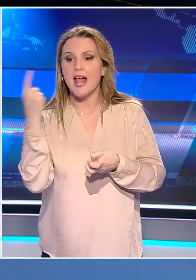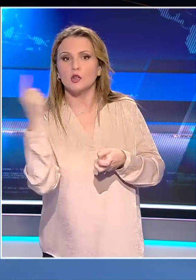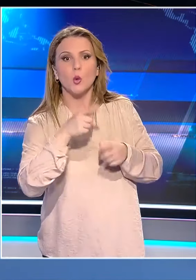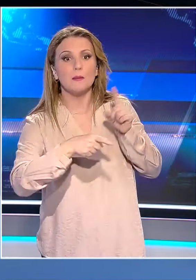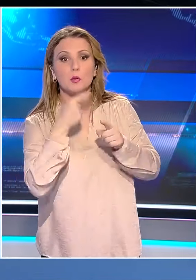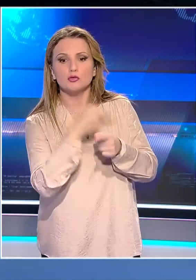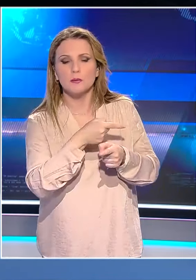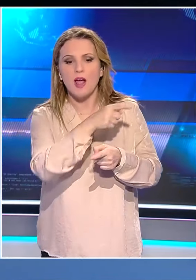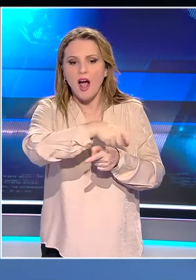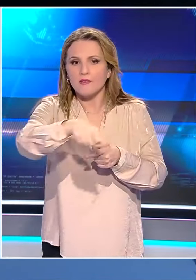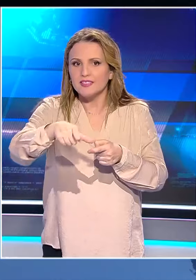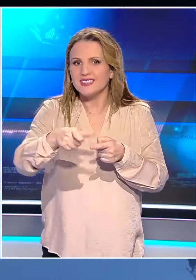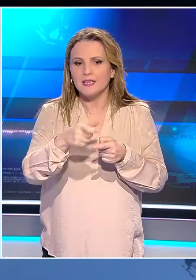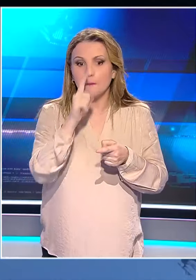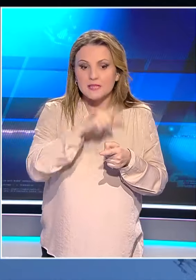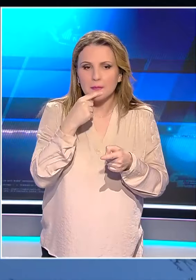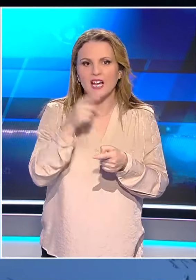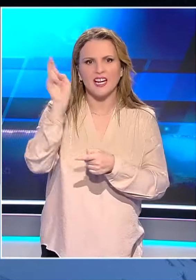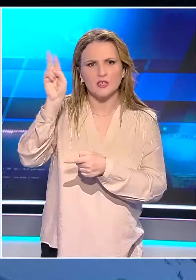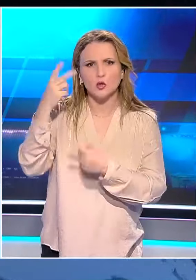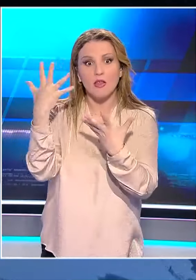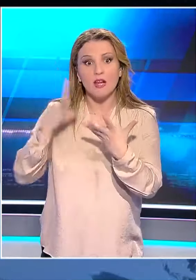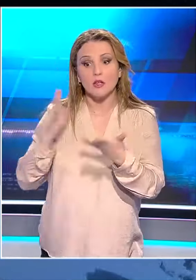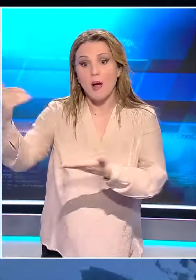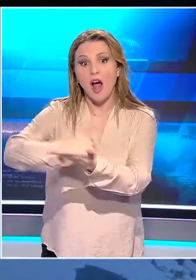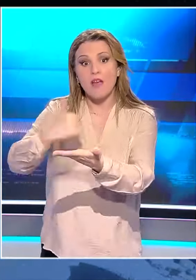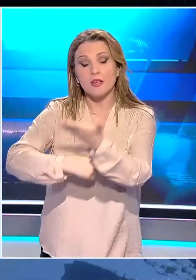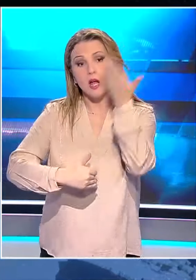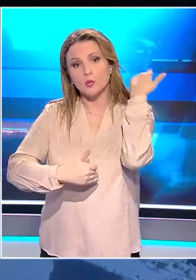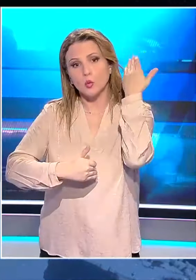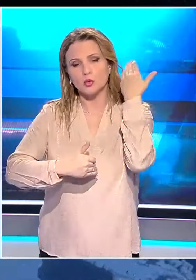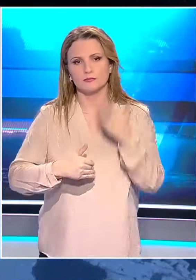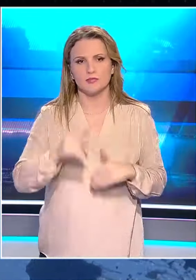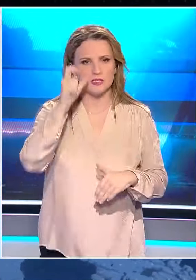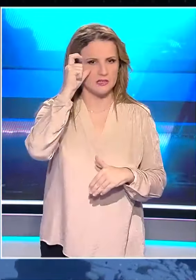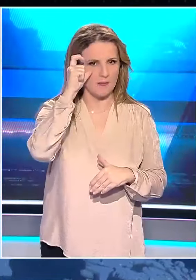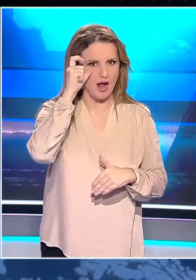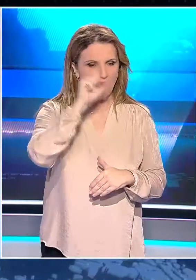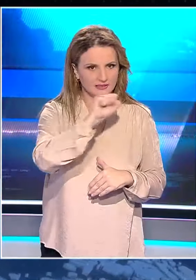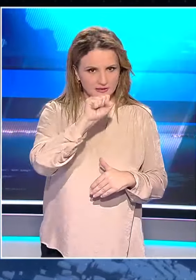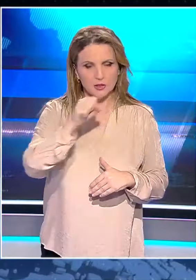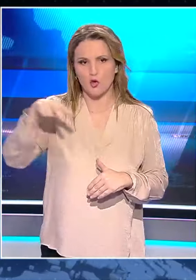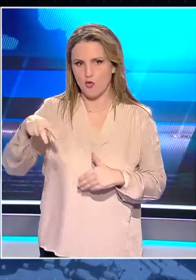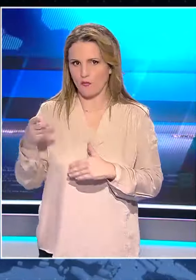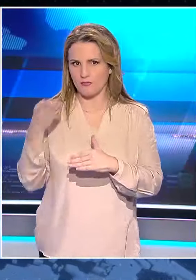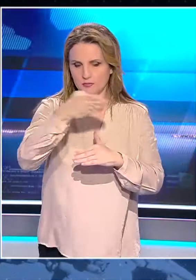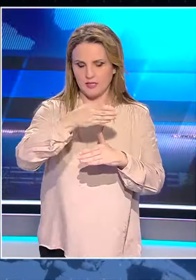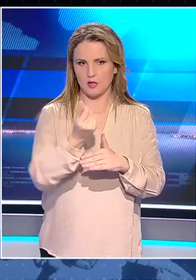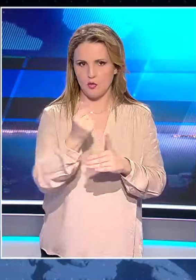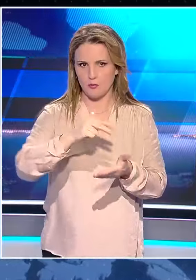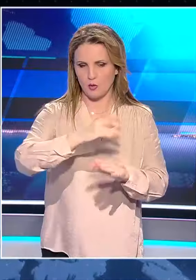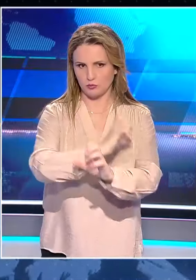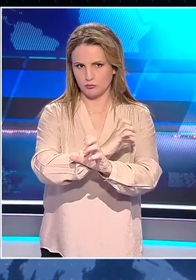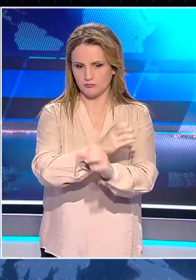ψέματα που κατέθεσαν προκειμένου να κατηγορηθούν δέκα αθώοι. Ήδη ο Αντώνης Σαμαράς και ο Ανδρέας Λοβέρδος έχουν προσφύγει στον οικονομικό